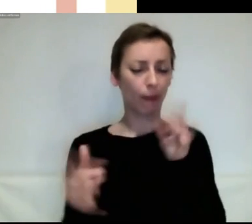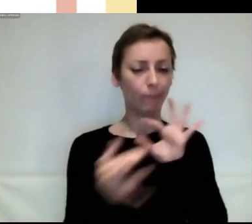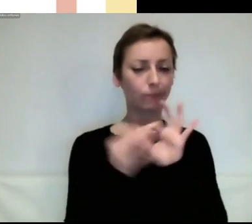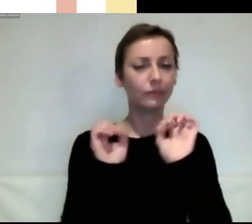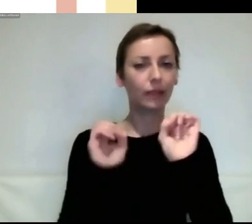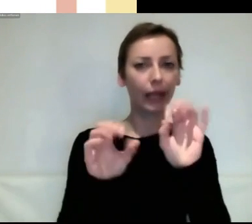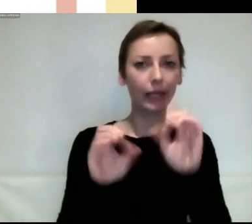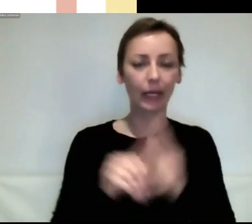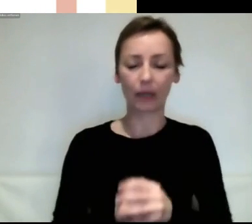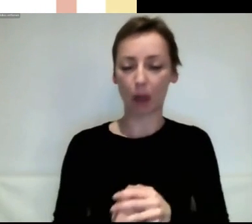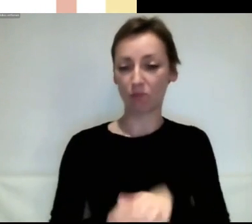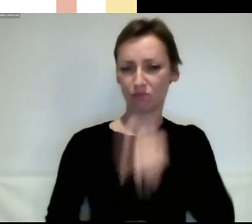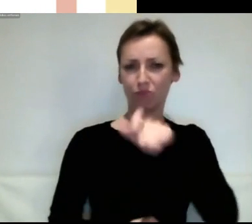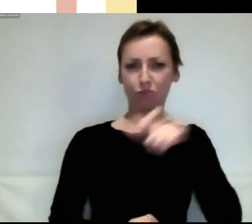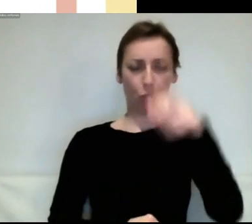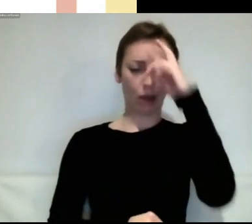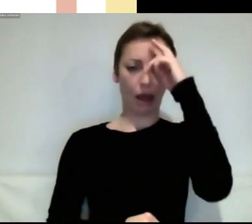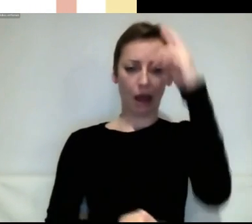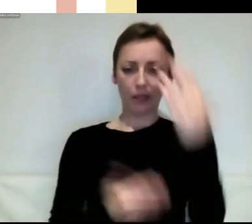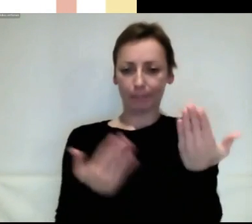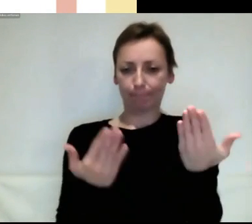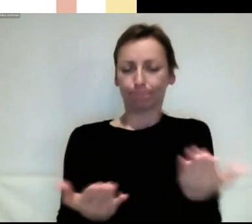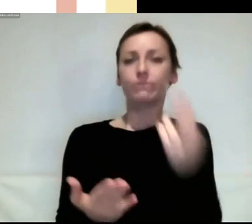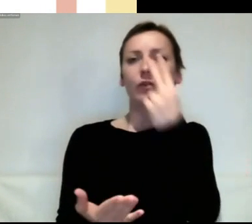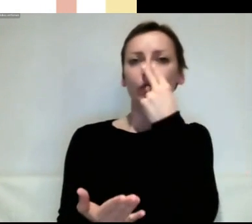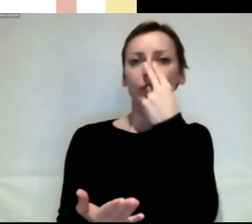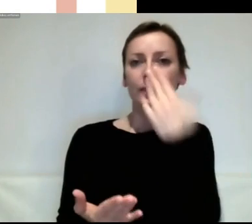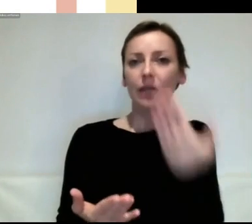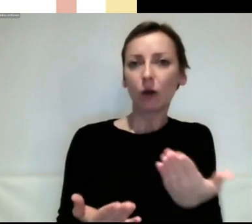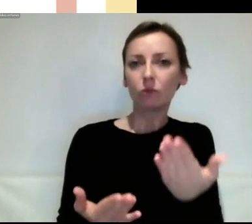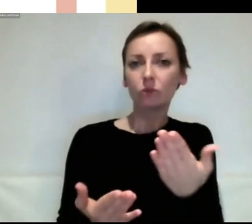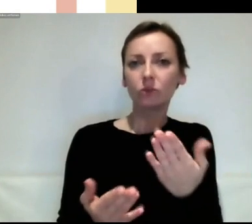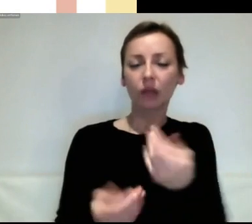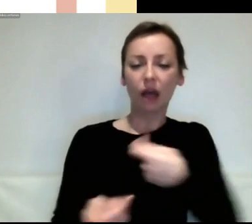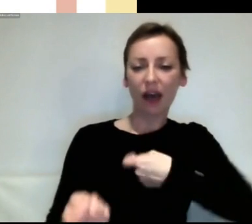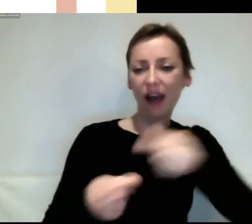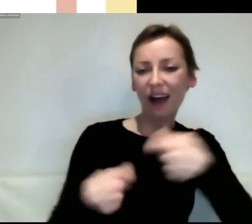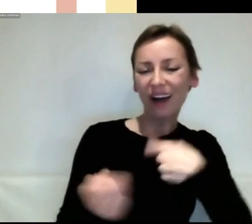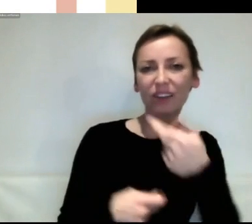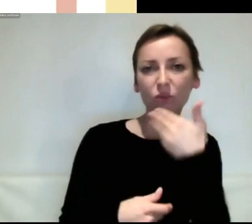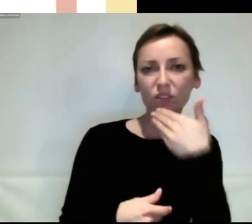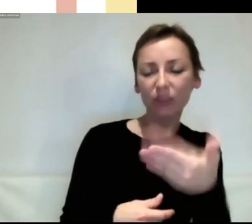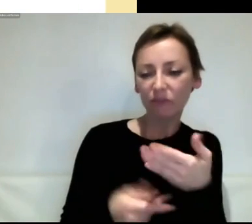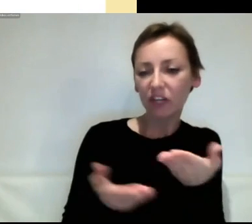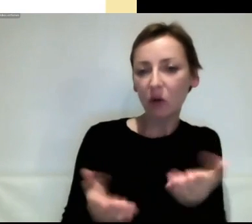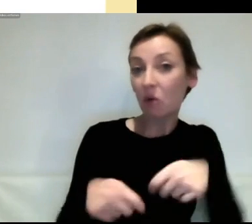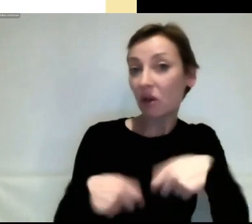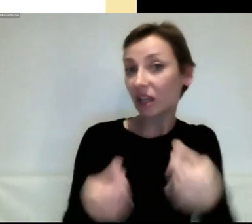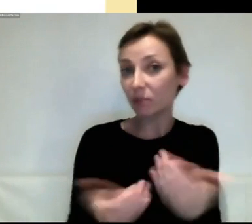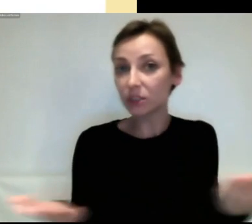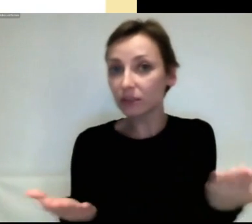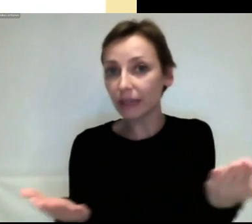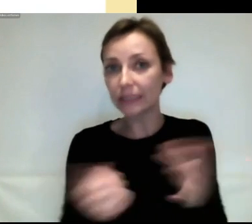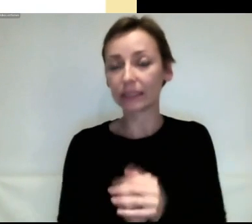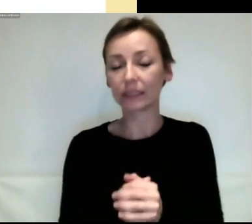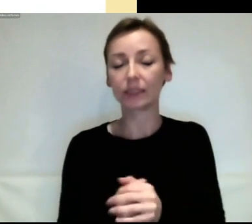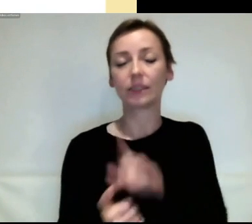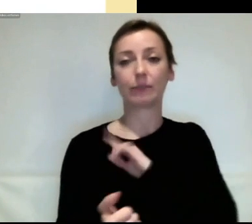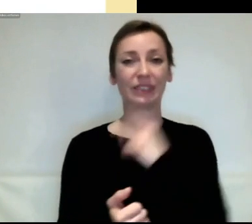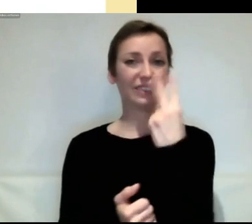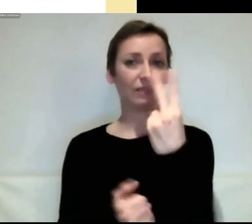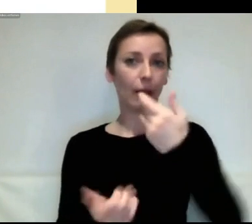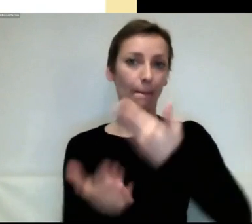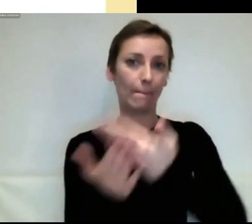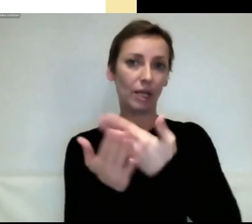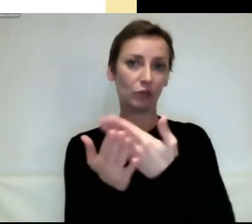BürgerInnenrat aus, beziehungsweise was für Handlungsempfehlungen kommen dabei raus? Und da habe ich zwei Beispiele